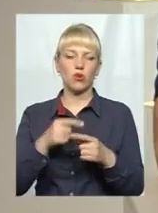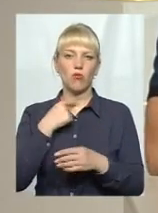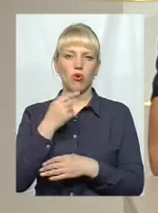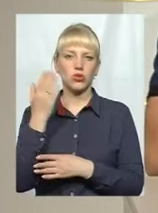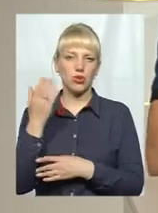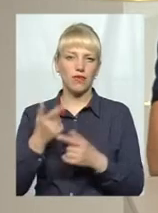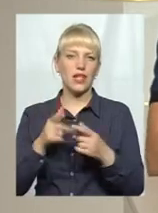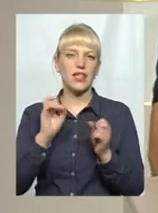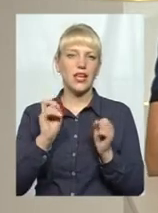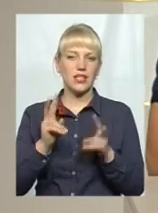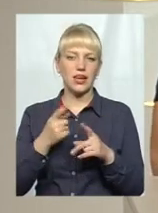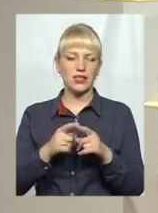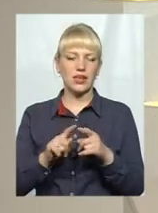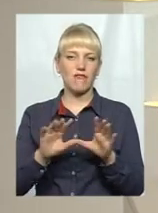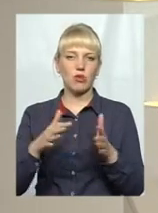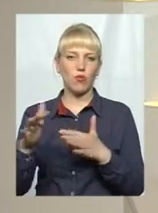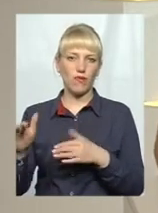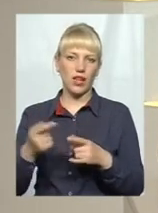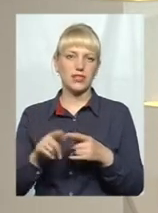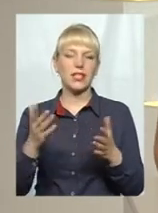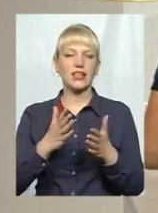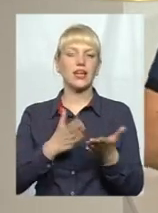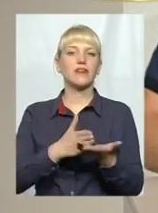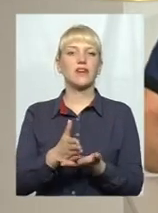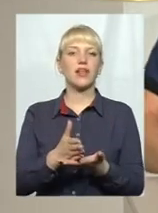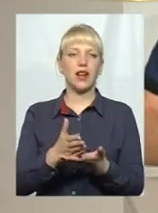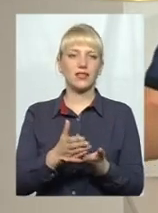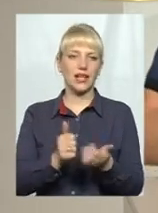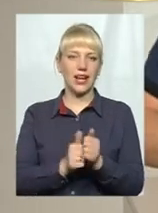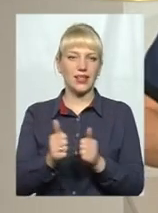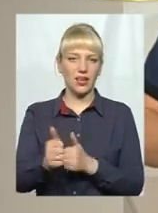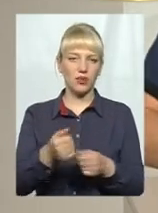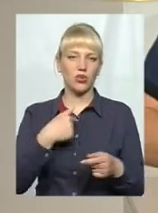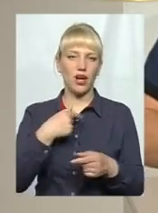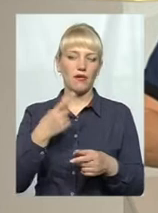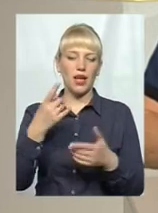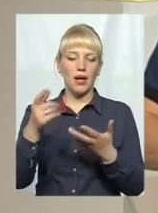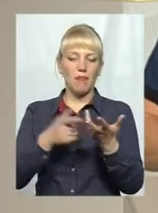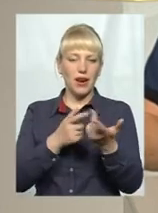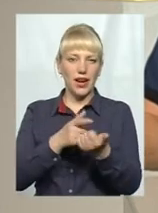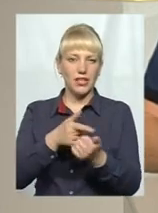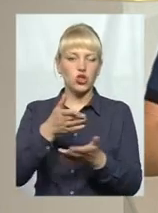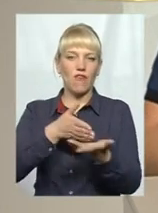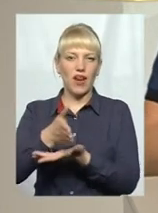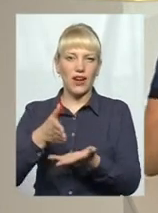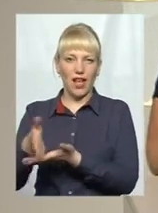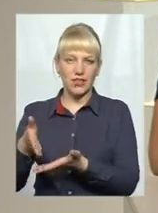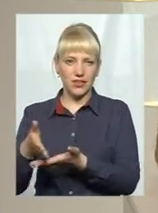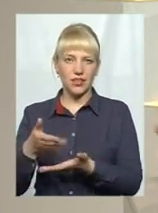як зараз воно відбувається? Який варіант лідирує? Я лише перелічую варіанти. Так,